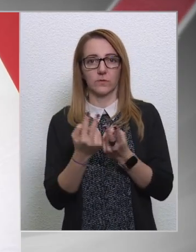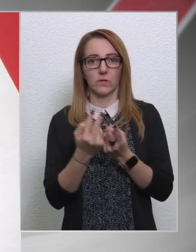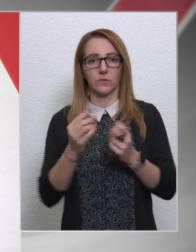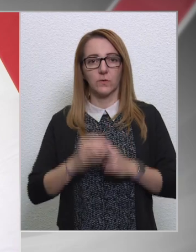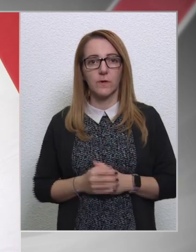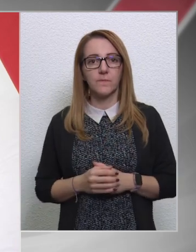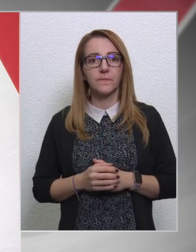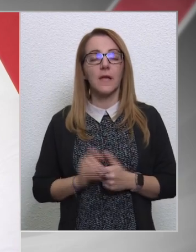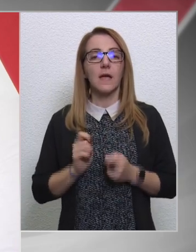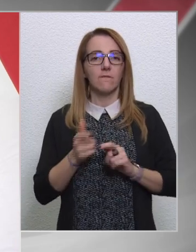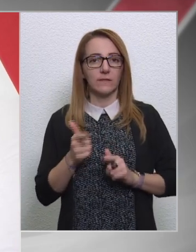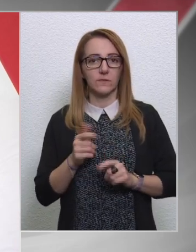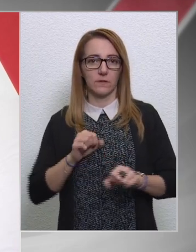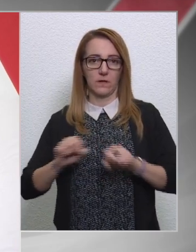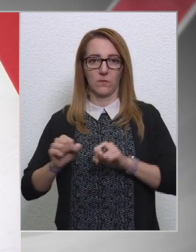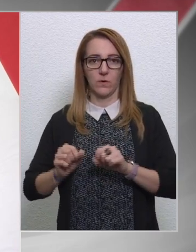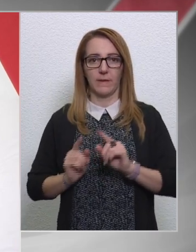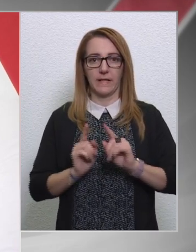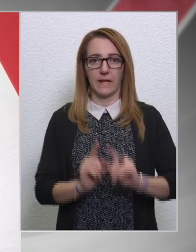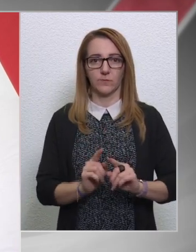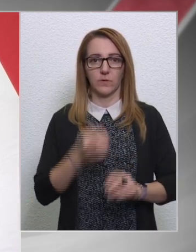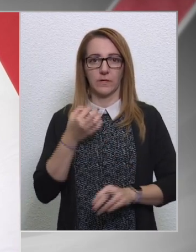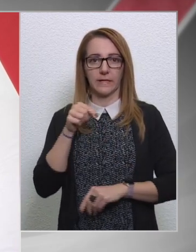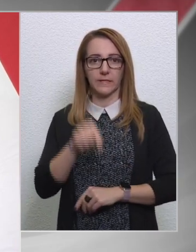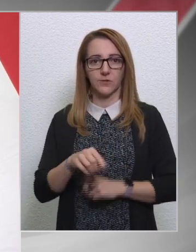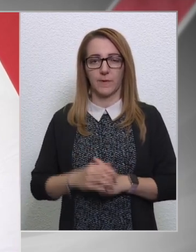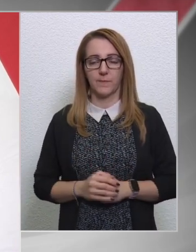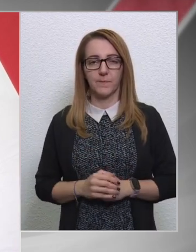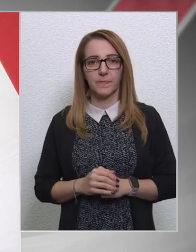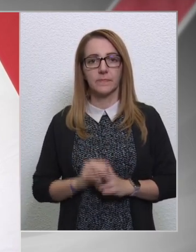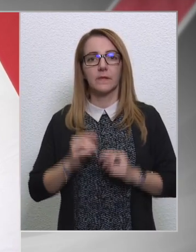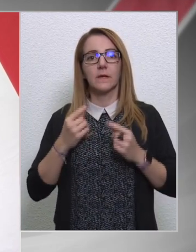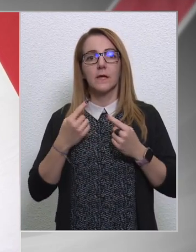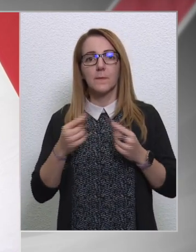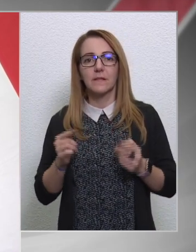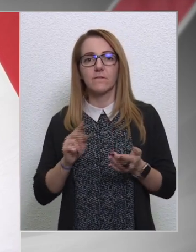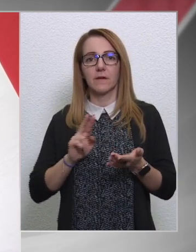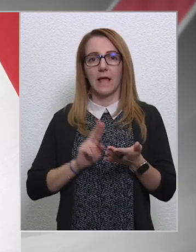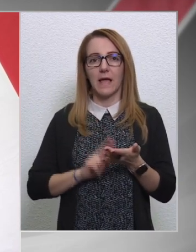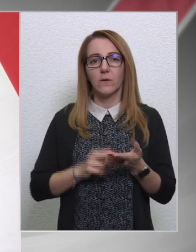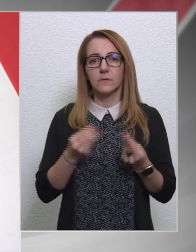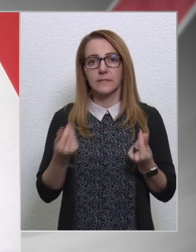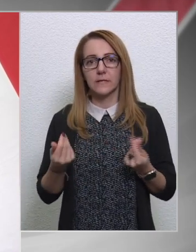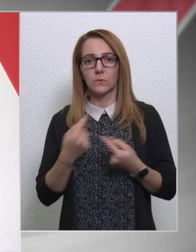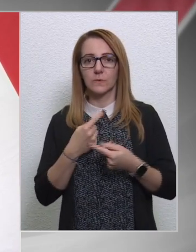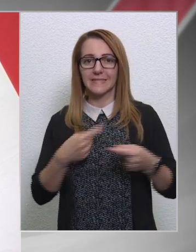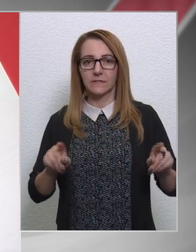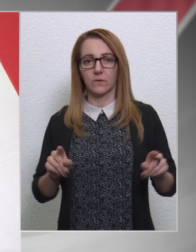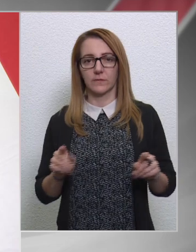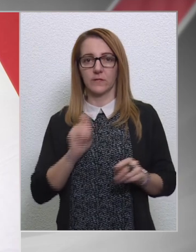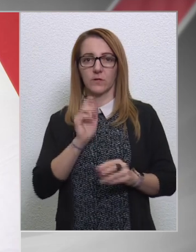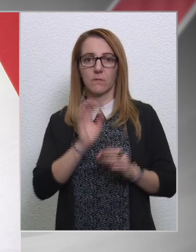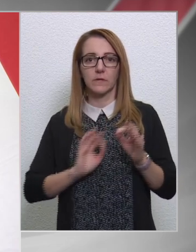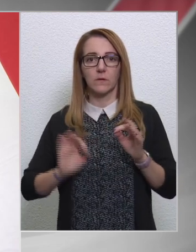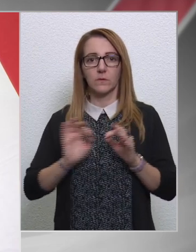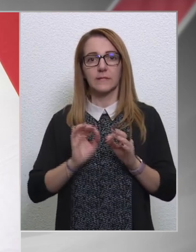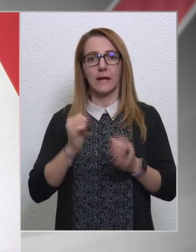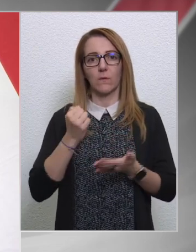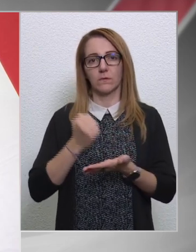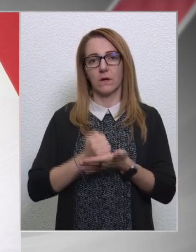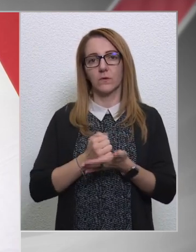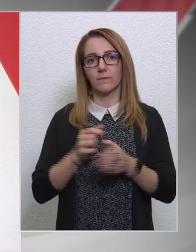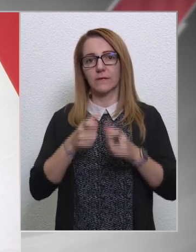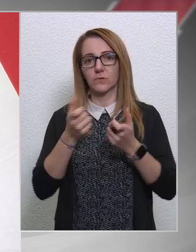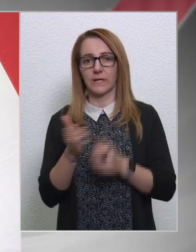Változatlan a kormány álláspontja a kérdésben. Mindenféle jogszerű tiltakozásra Magyarországon alkotmányos keretek között van